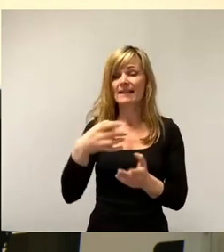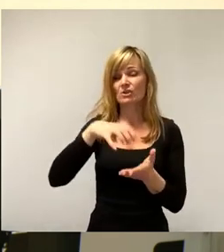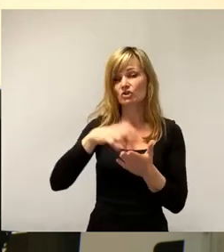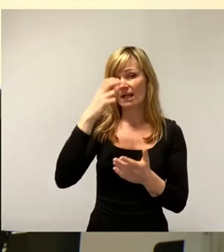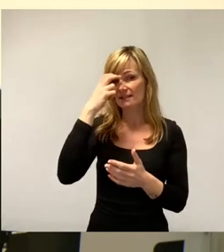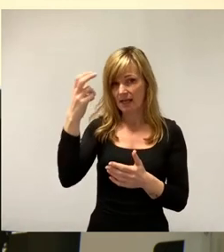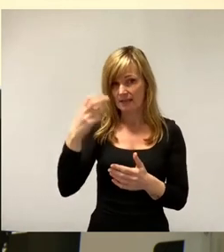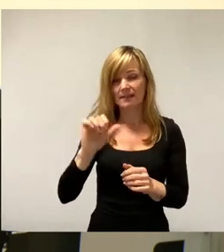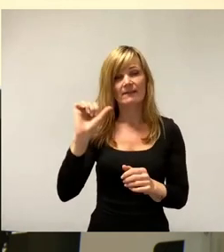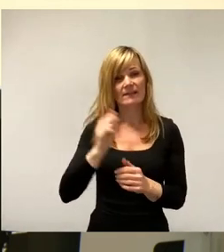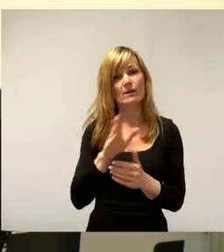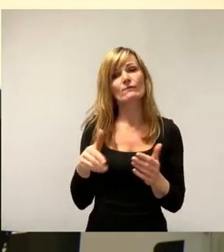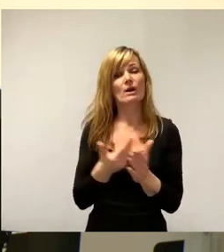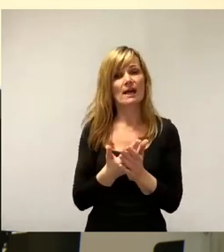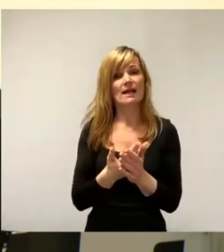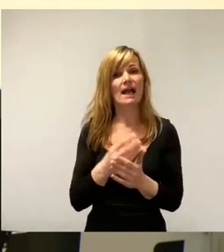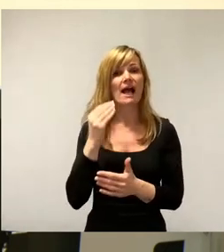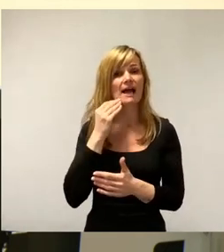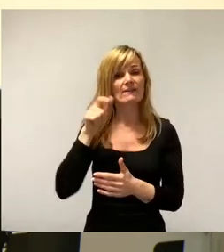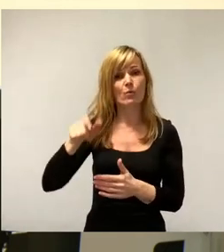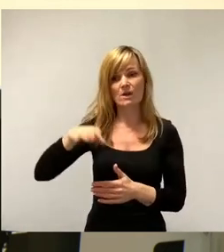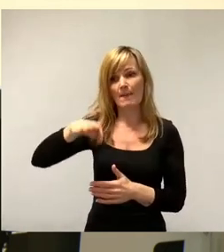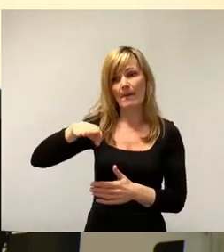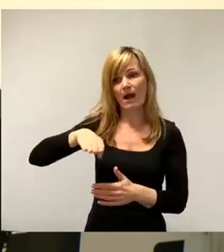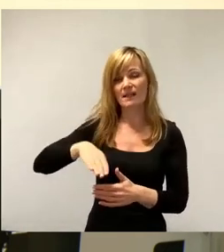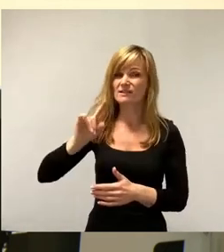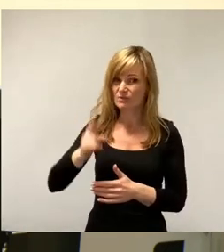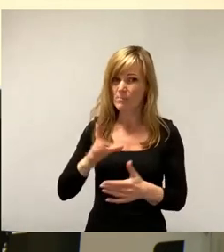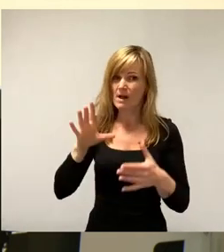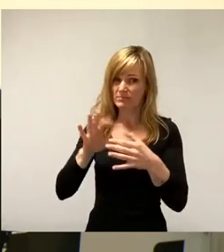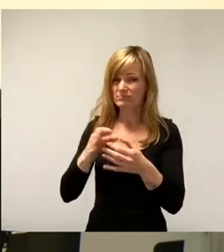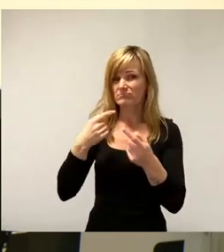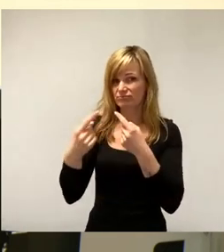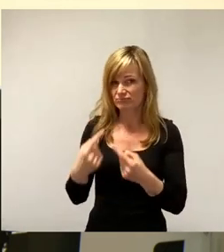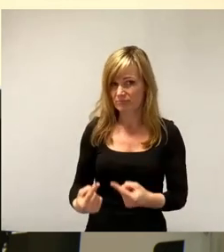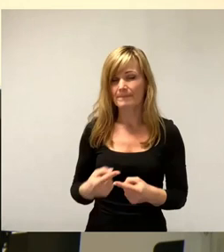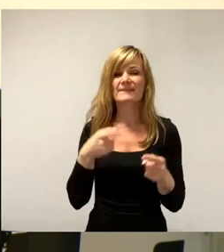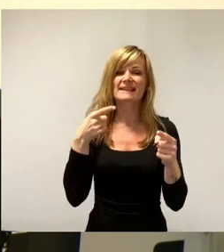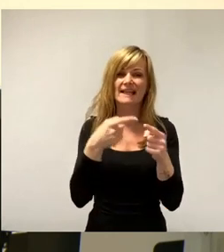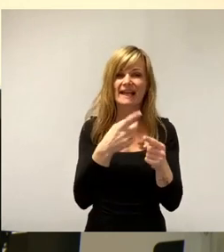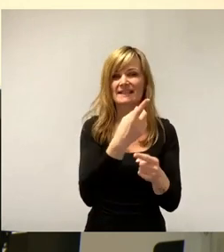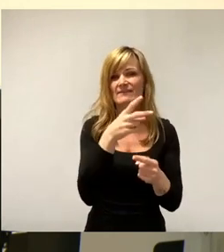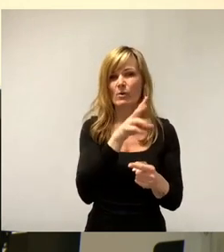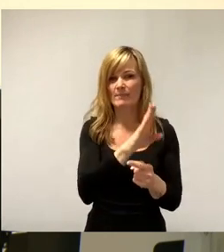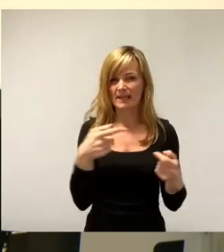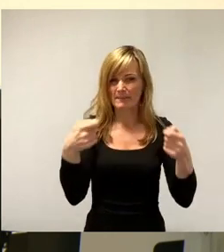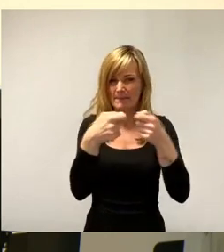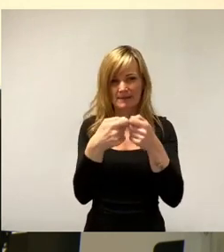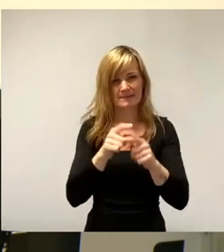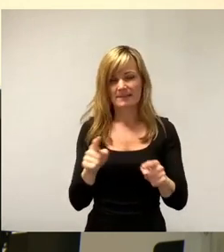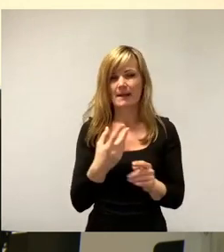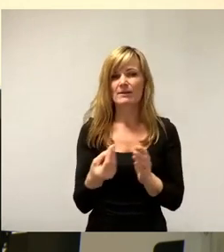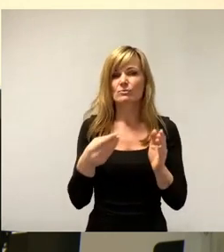die Vorlage Anwohnerparken sprechen müssen, die zwar nicht direkt mit der DVB verkoppelt ist, aber die natürlich zusätzliche Einnahmen